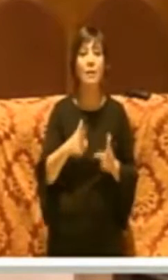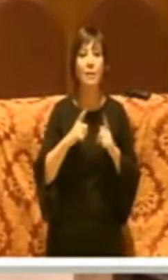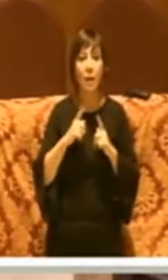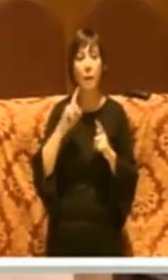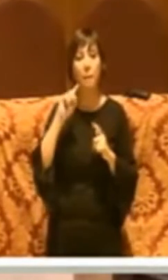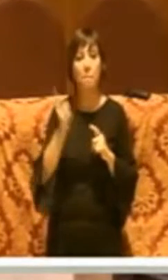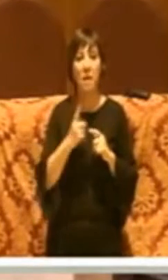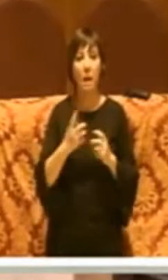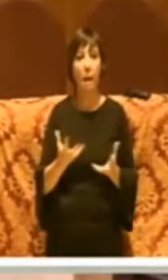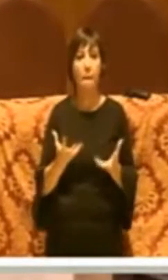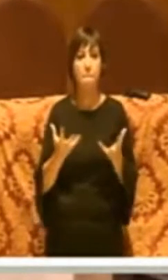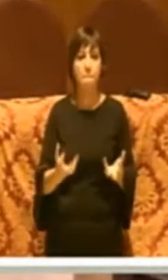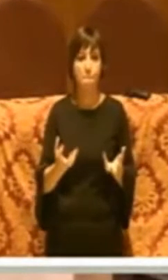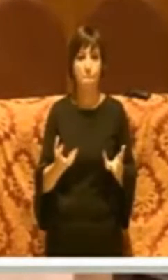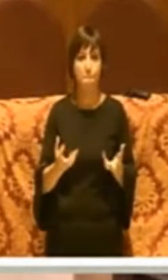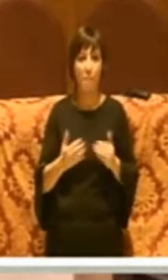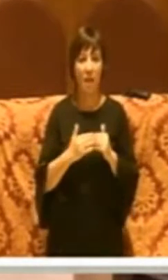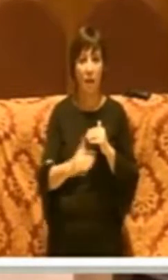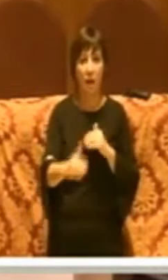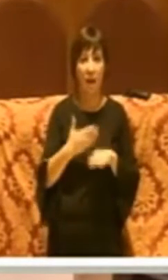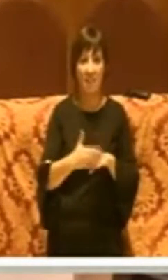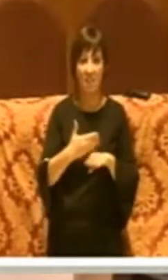'asfalto di copertura.